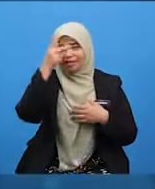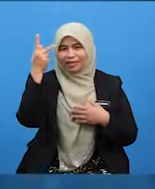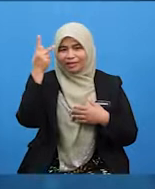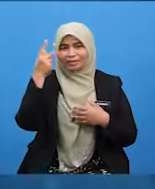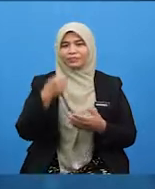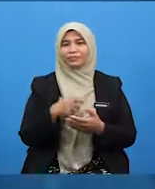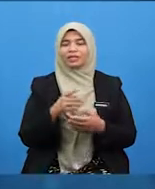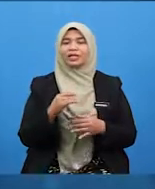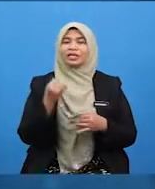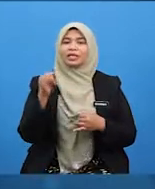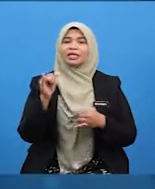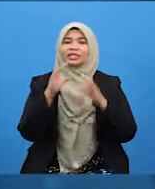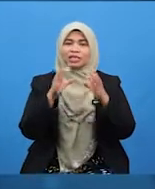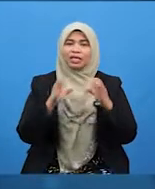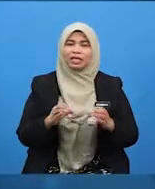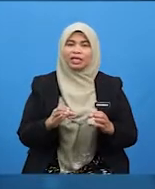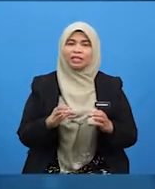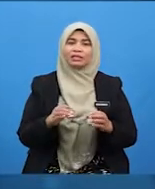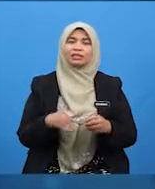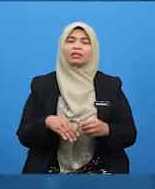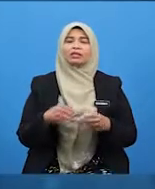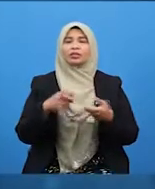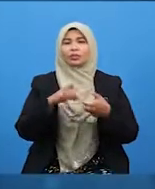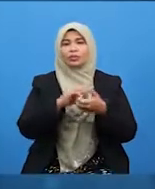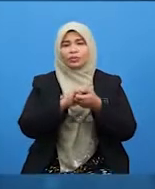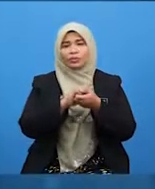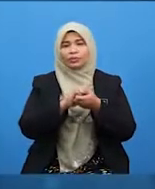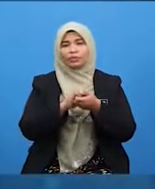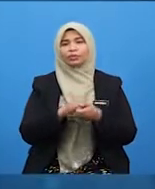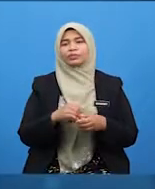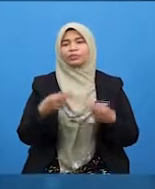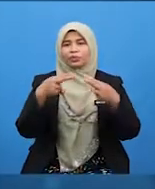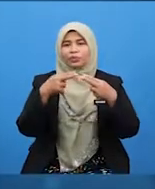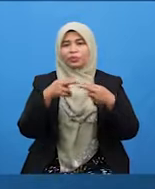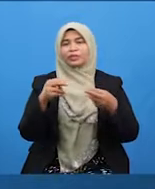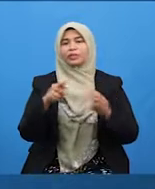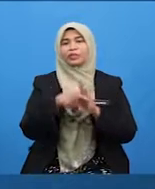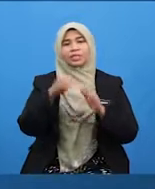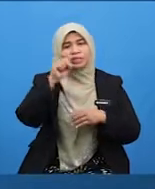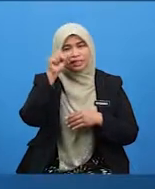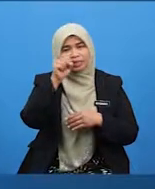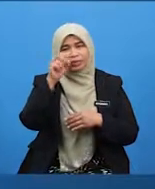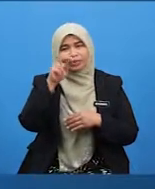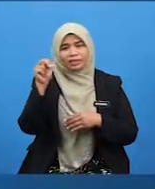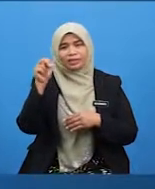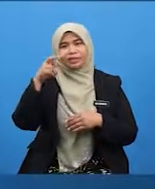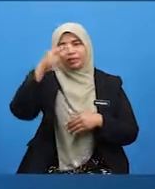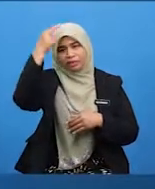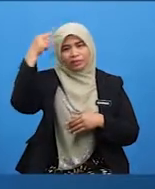ia cara menjalinkan silaturahim. Nabi